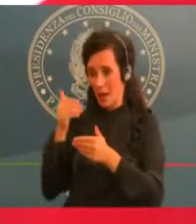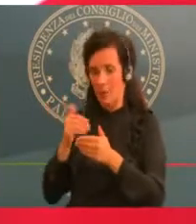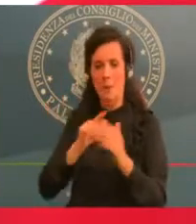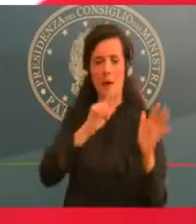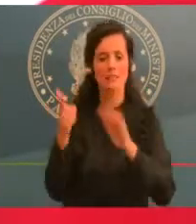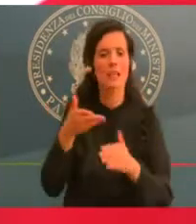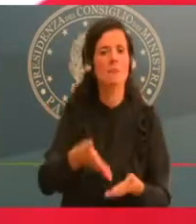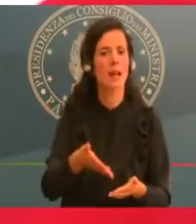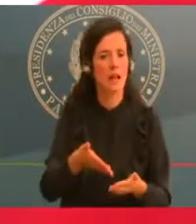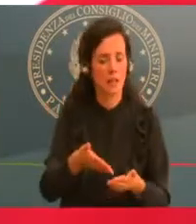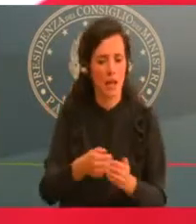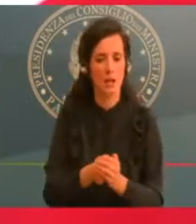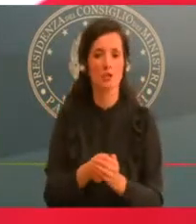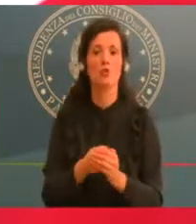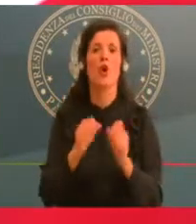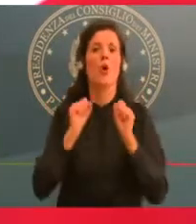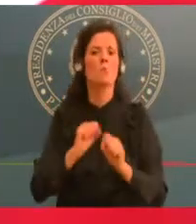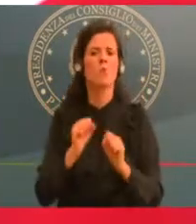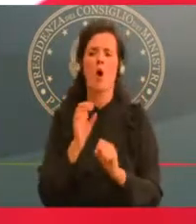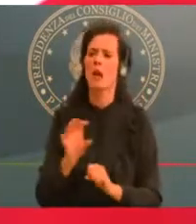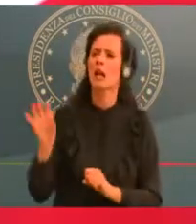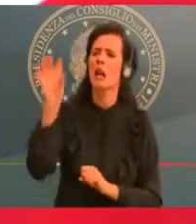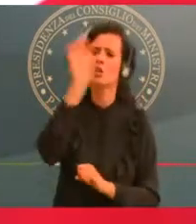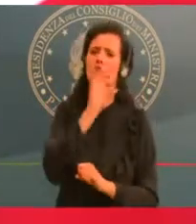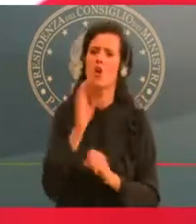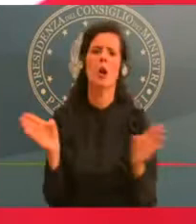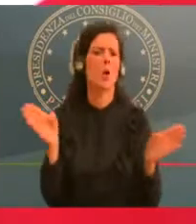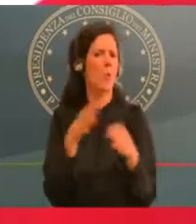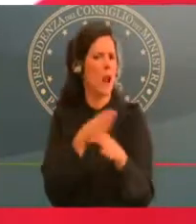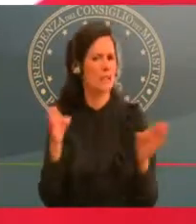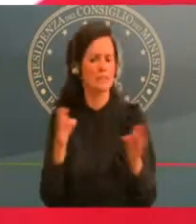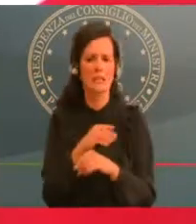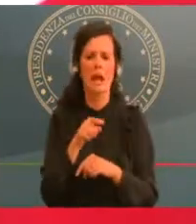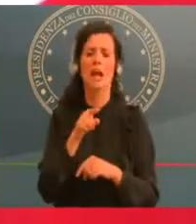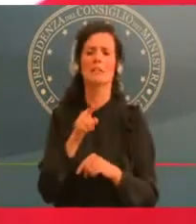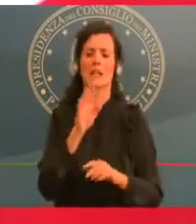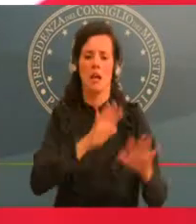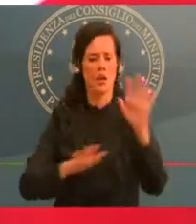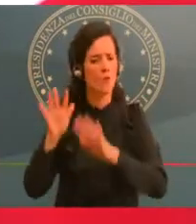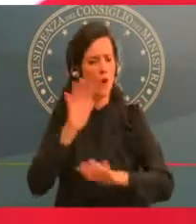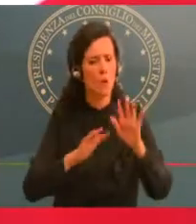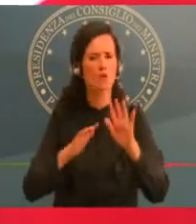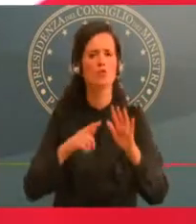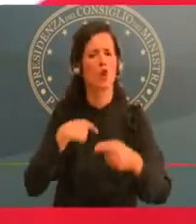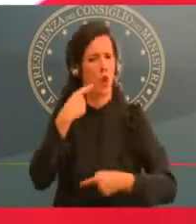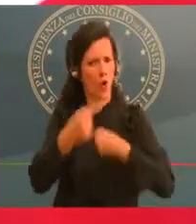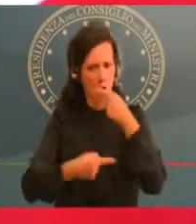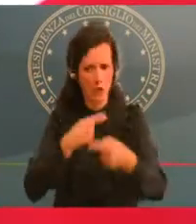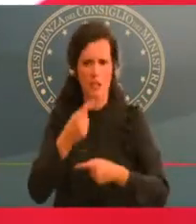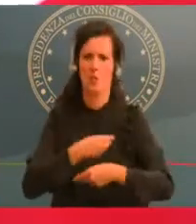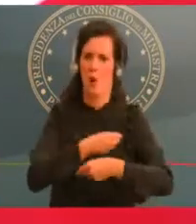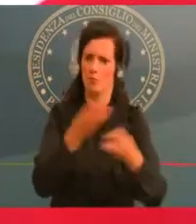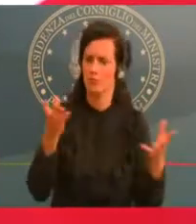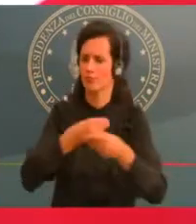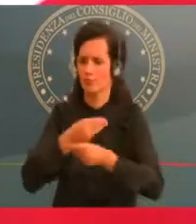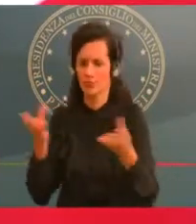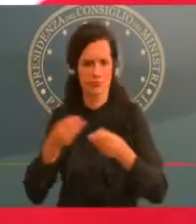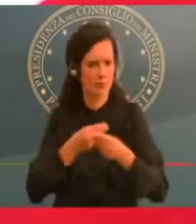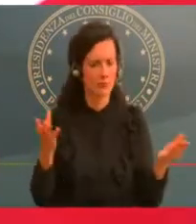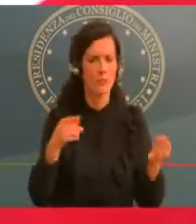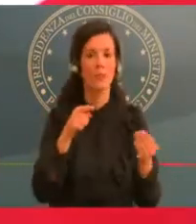sarà tale questo flusso da variare la condizione di criticità questo lo vedremo però